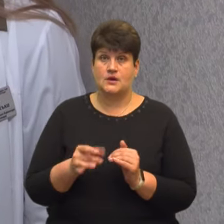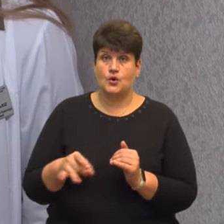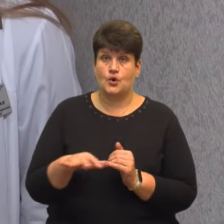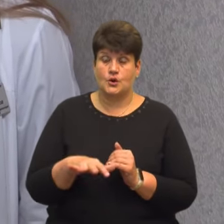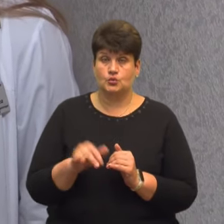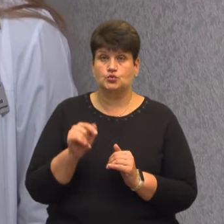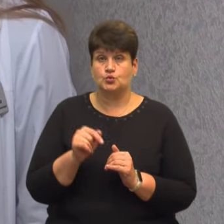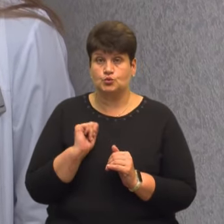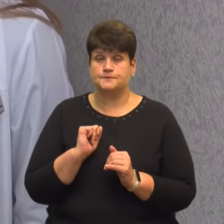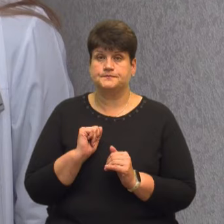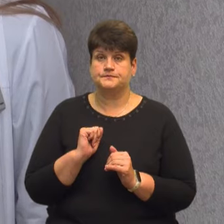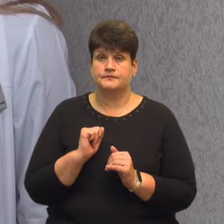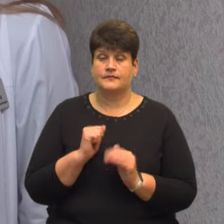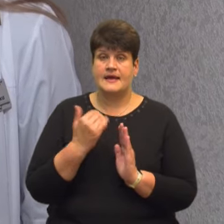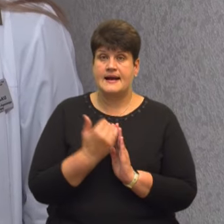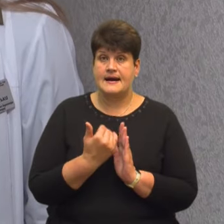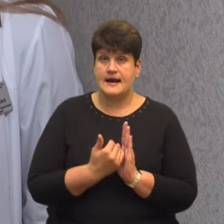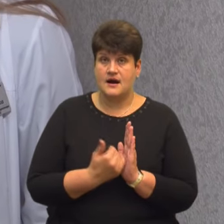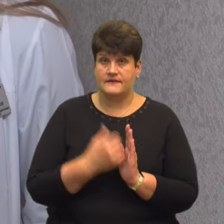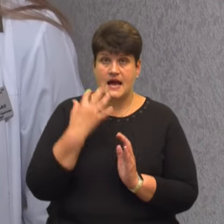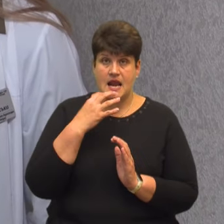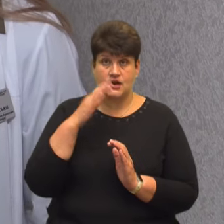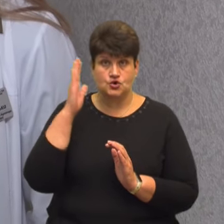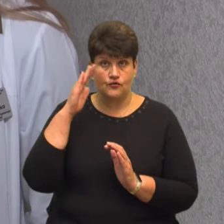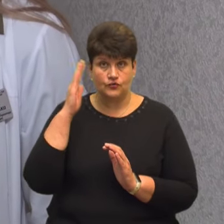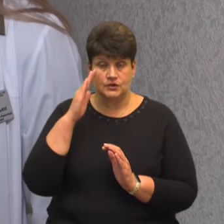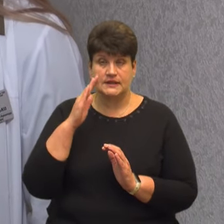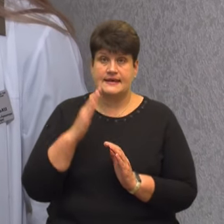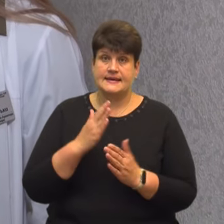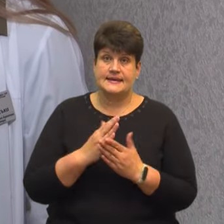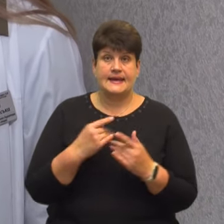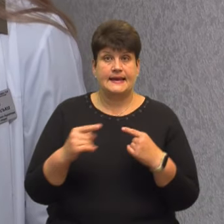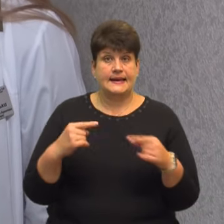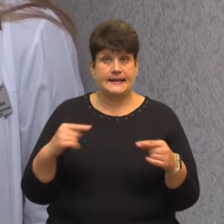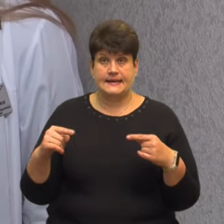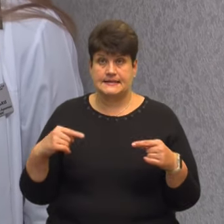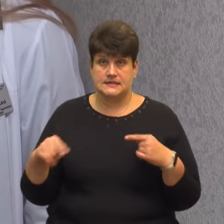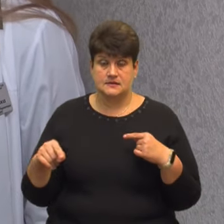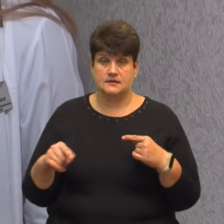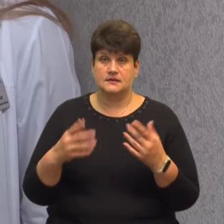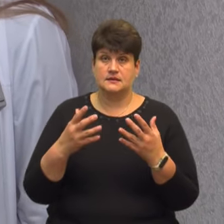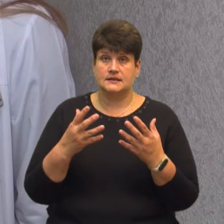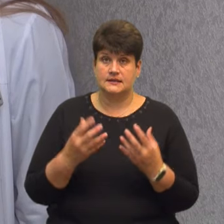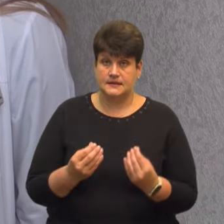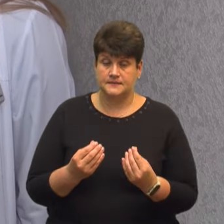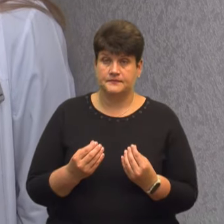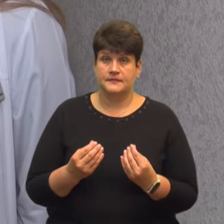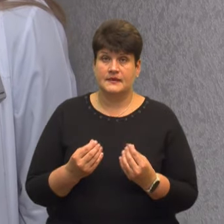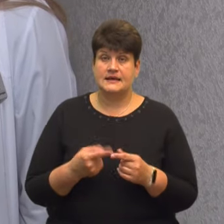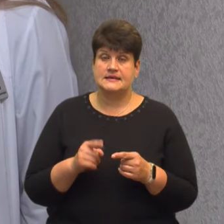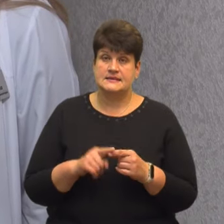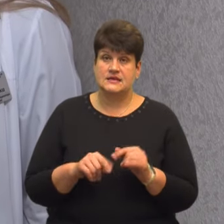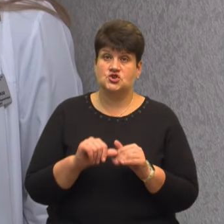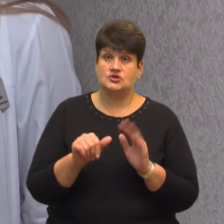тому графіки гарячої води є різні в певні дні. І, переважно, це з